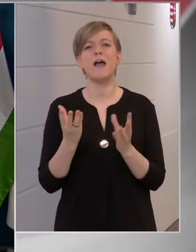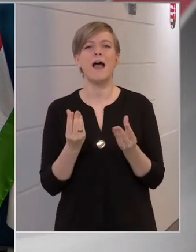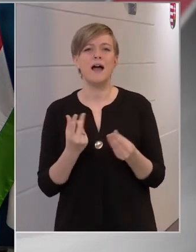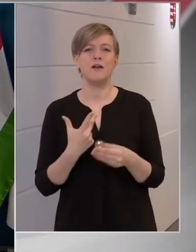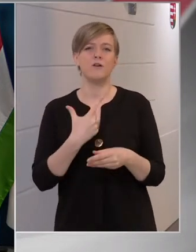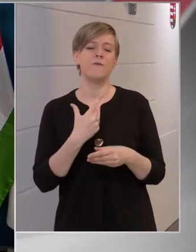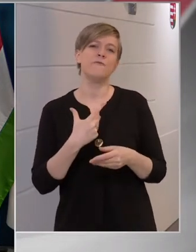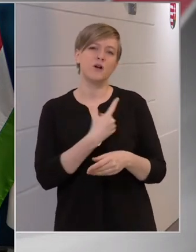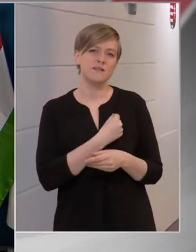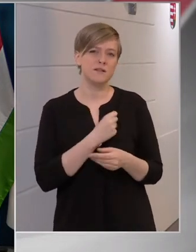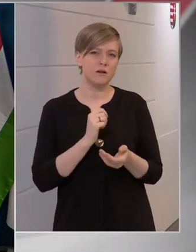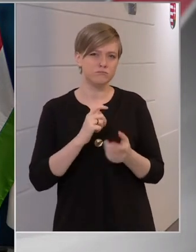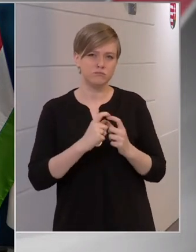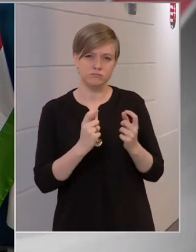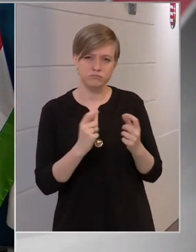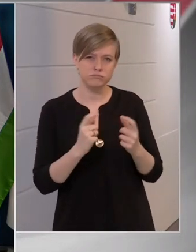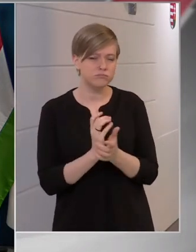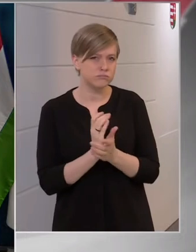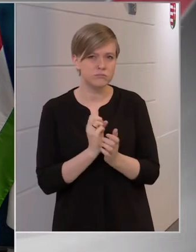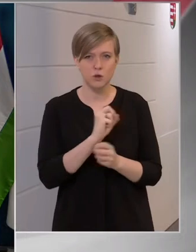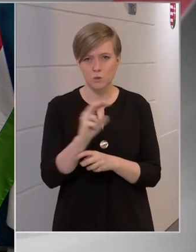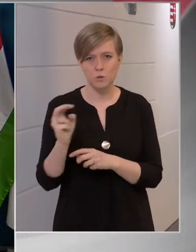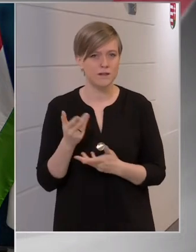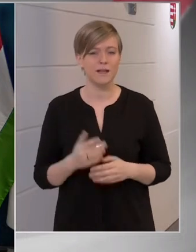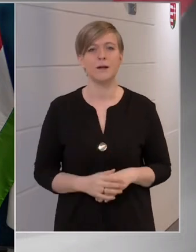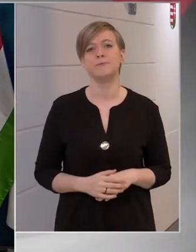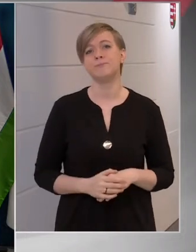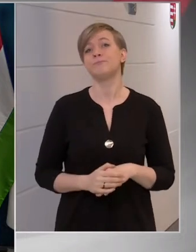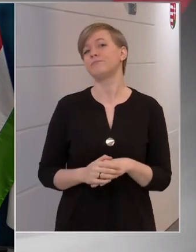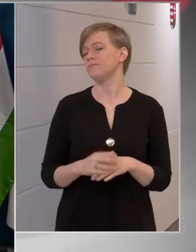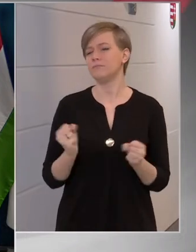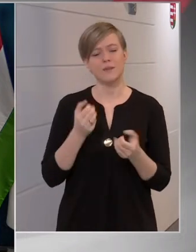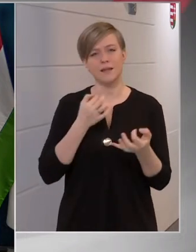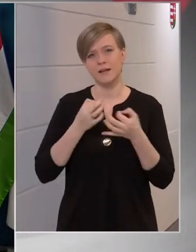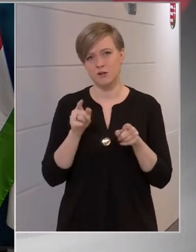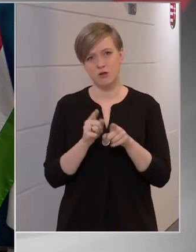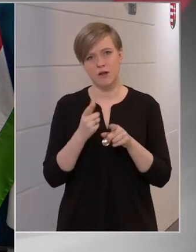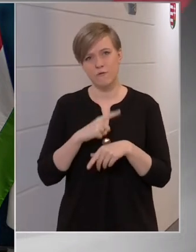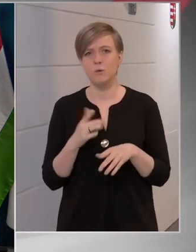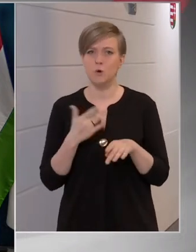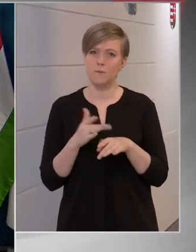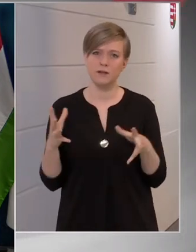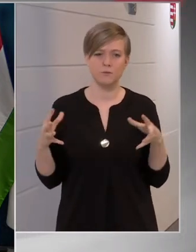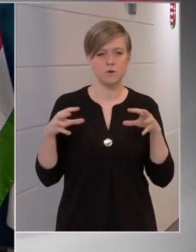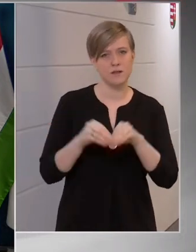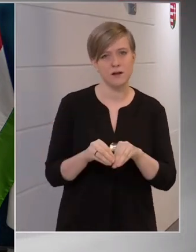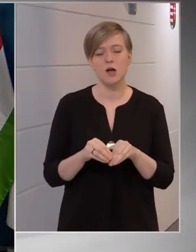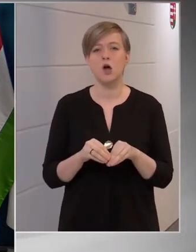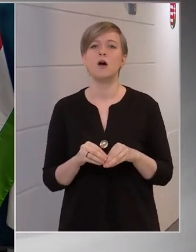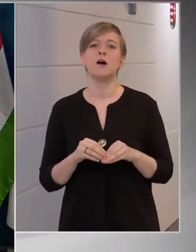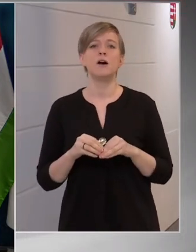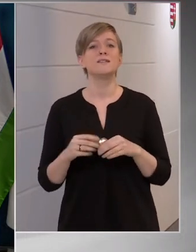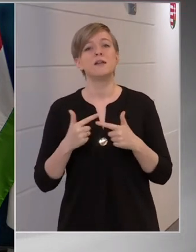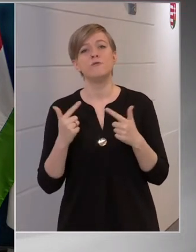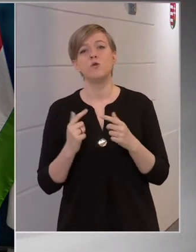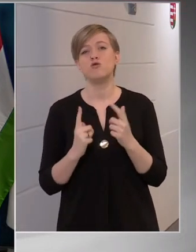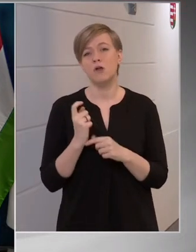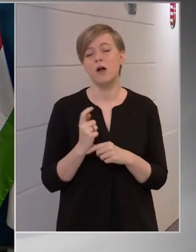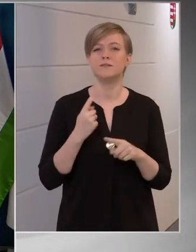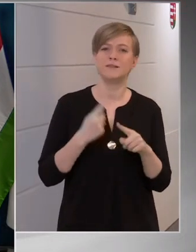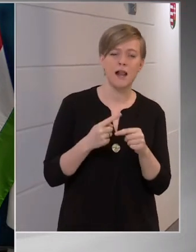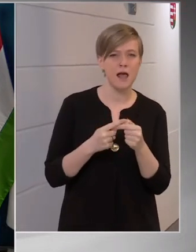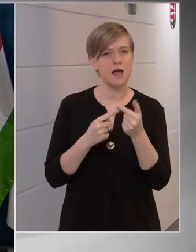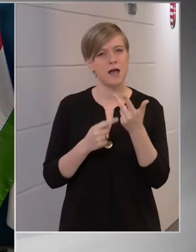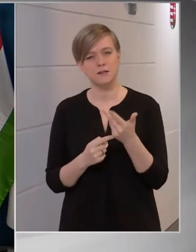küldtek ki? Ebben a témában rengetegen kérdeztek most ezt, hogy igyekeztem összefésülni, még az infostart a növekedés.hu, a telex több